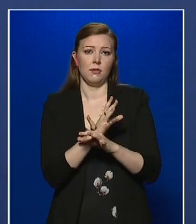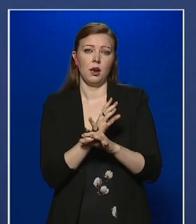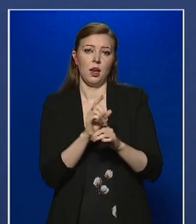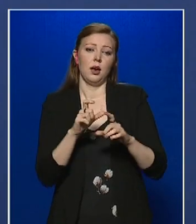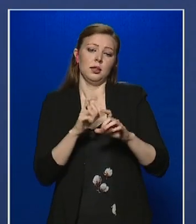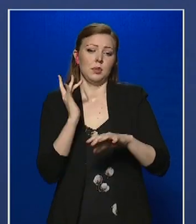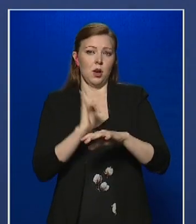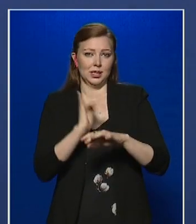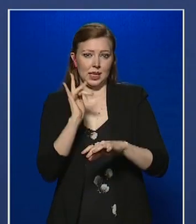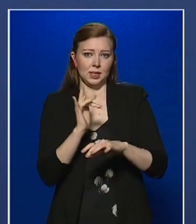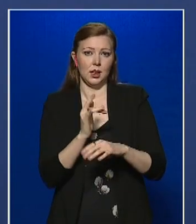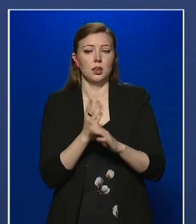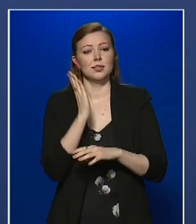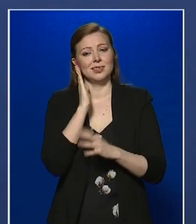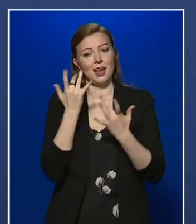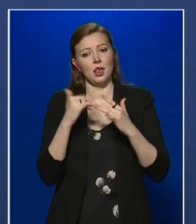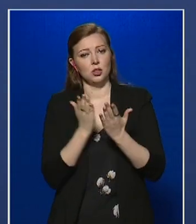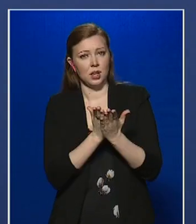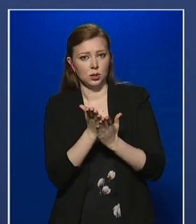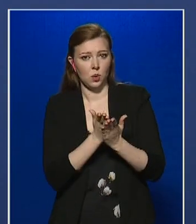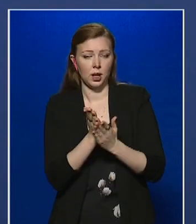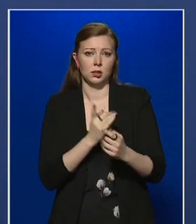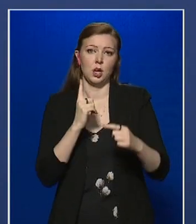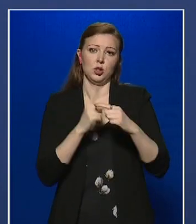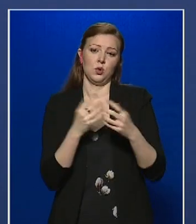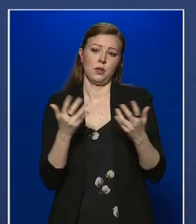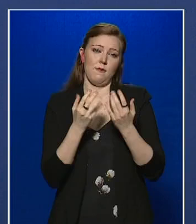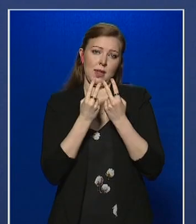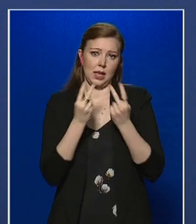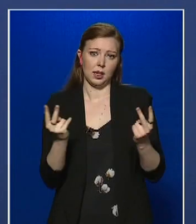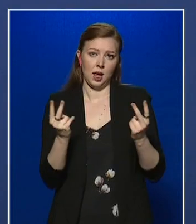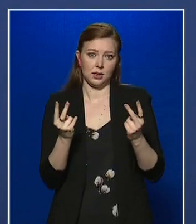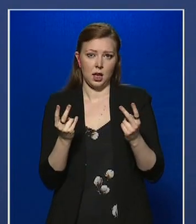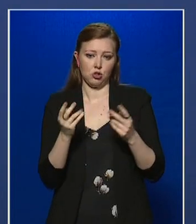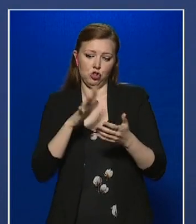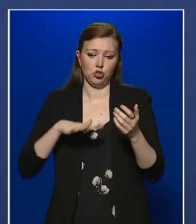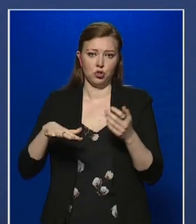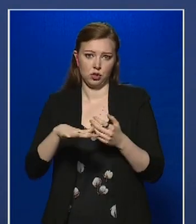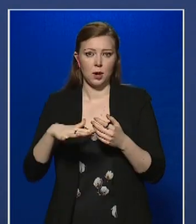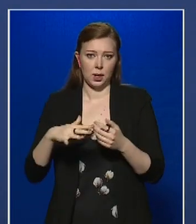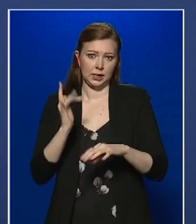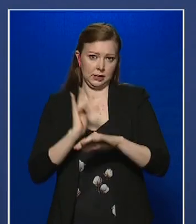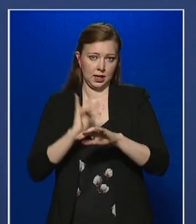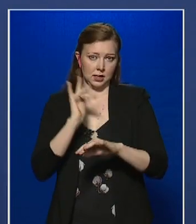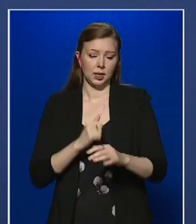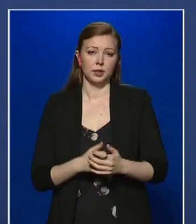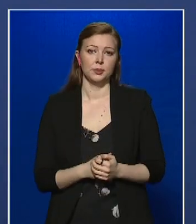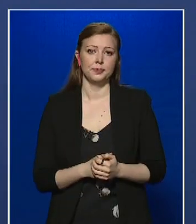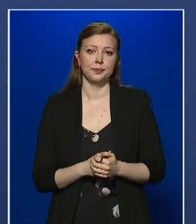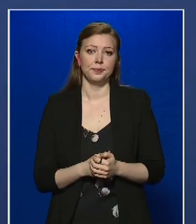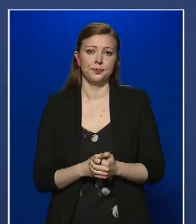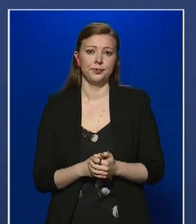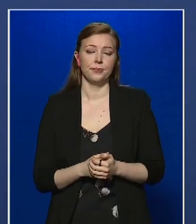elősen érintett, szálláshelyszolgáltatás, illetve vendéglátási szektorban érintett. A